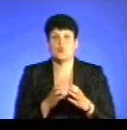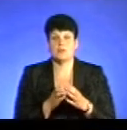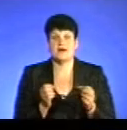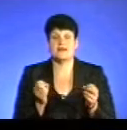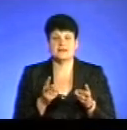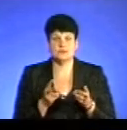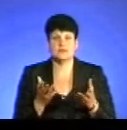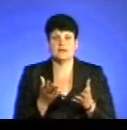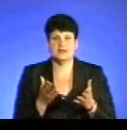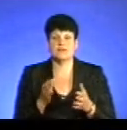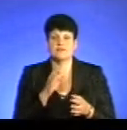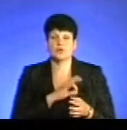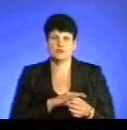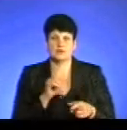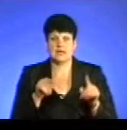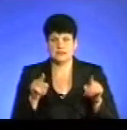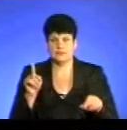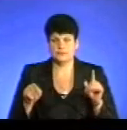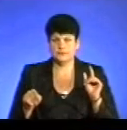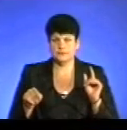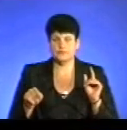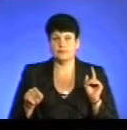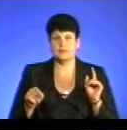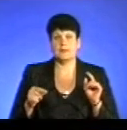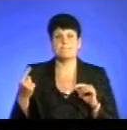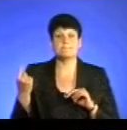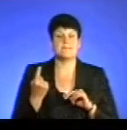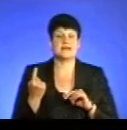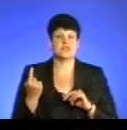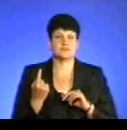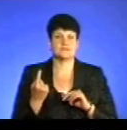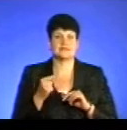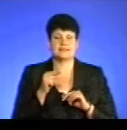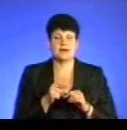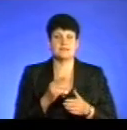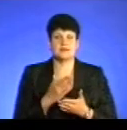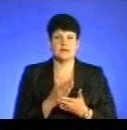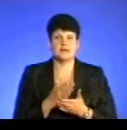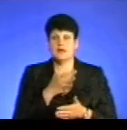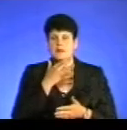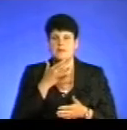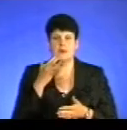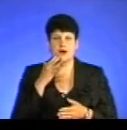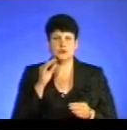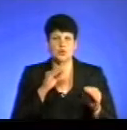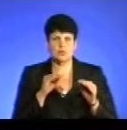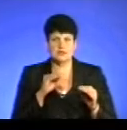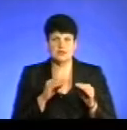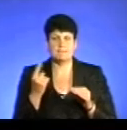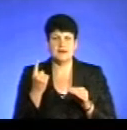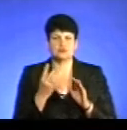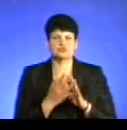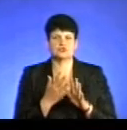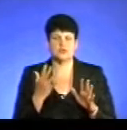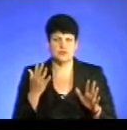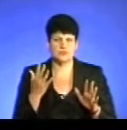вживають безгодично. По-перше, там є багато компонентів, але в першу чергу